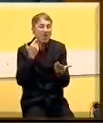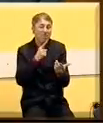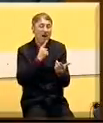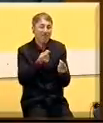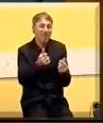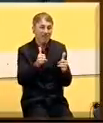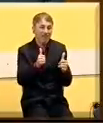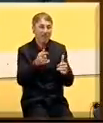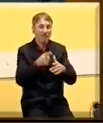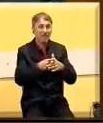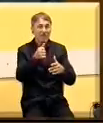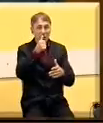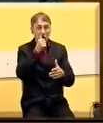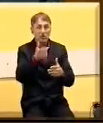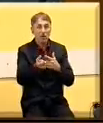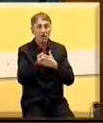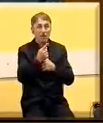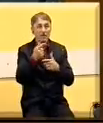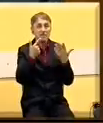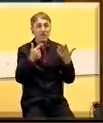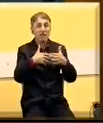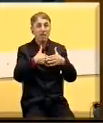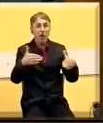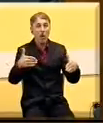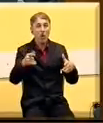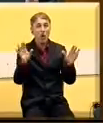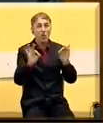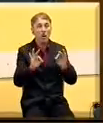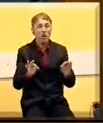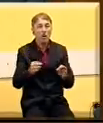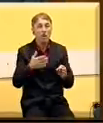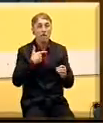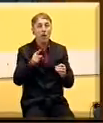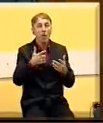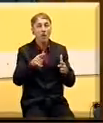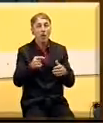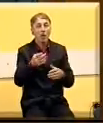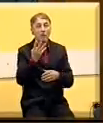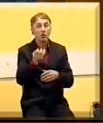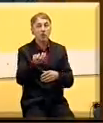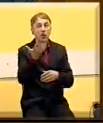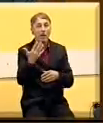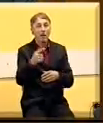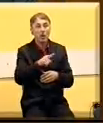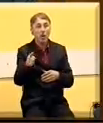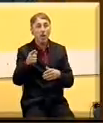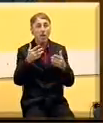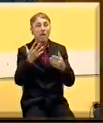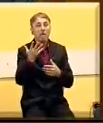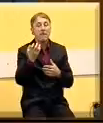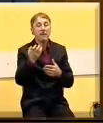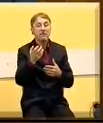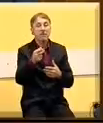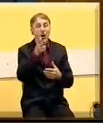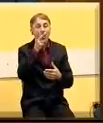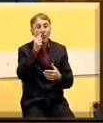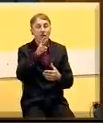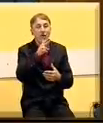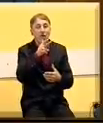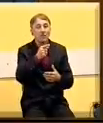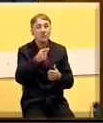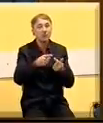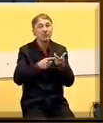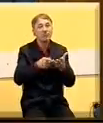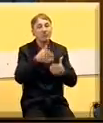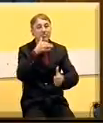tako da smo još 47 miliona obezbedili. Stoja razumijem da bi moglo biti između 450 i 500 novih hektara, sasvim sigurno